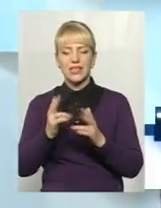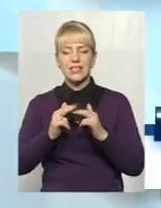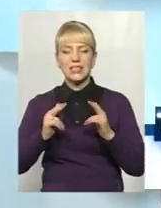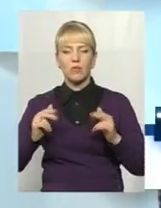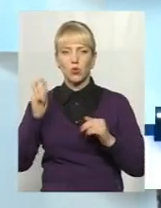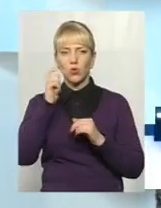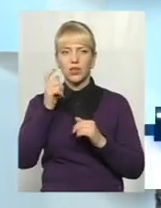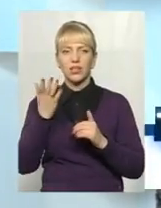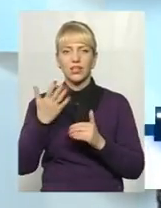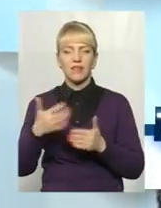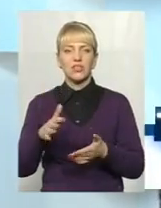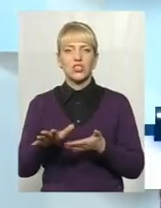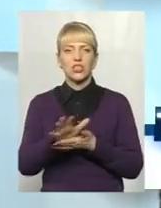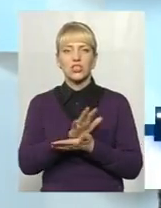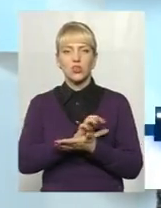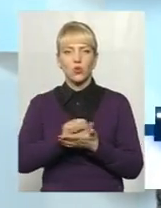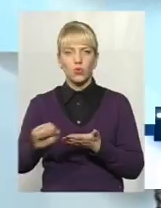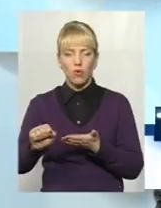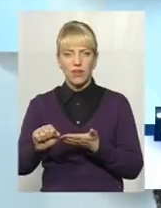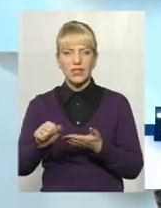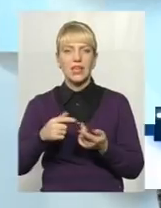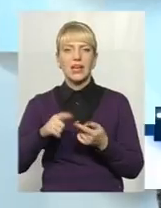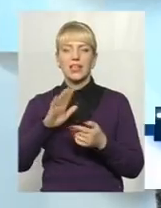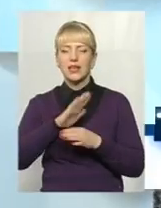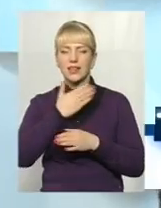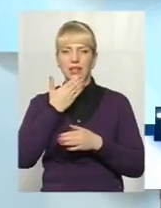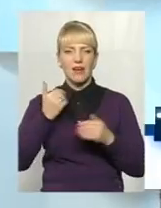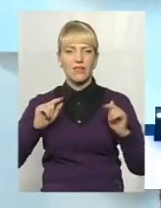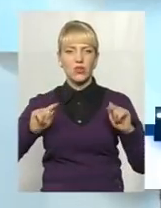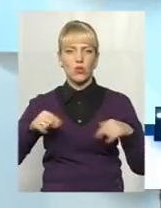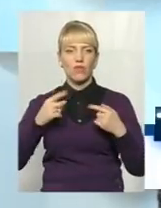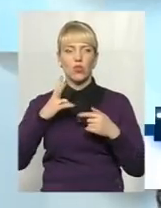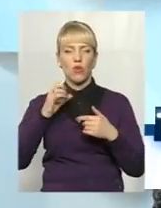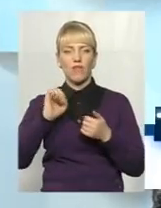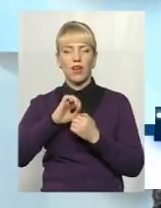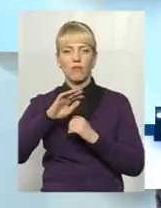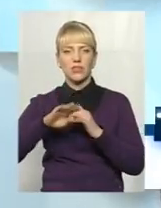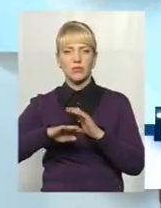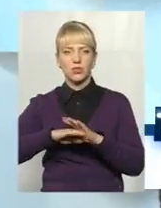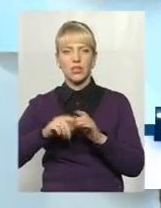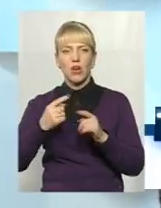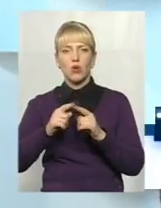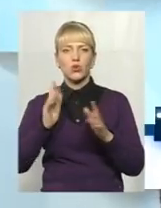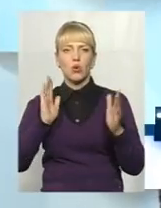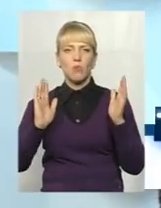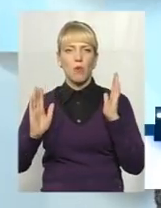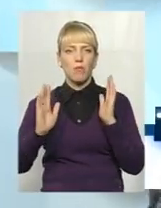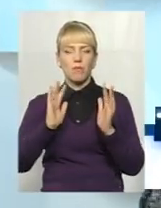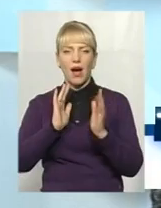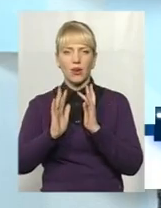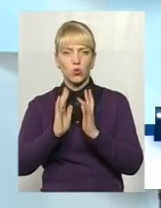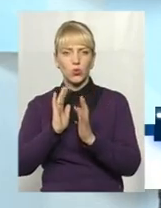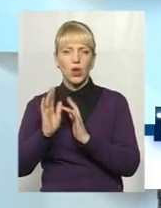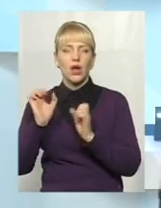зруйновані, не відновані, але в Кам'янці-Подільському, у цьому парку їх можна буде побачити.